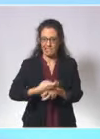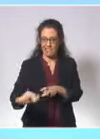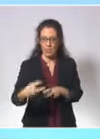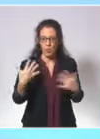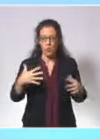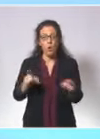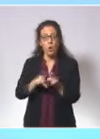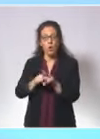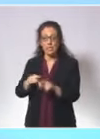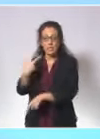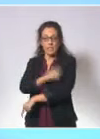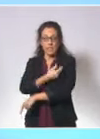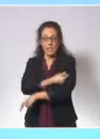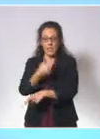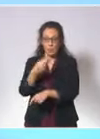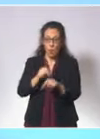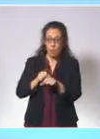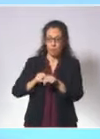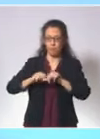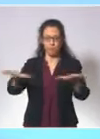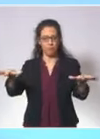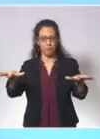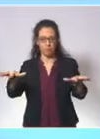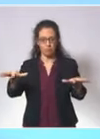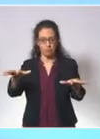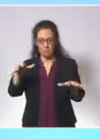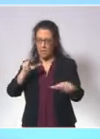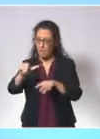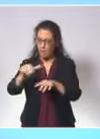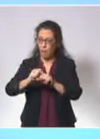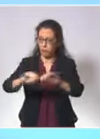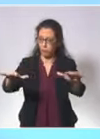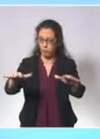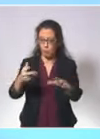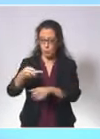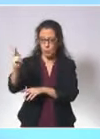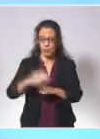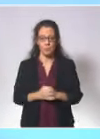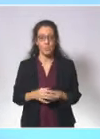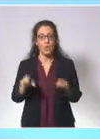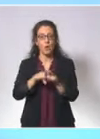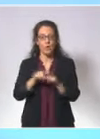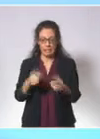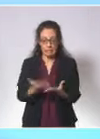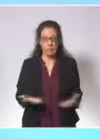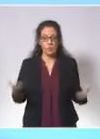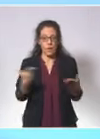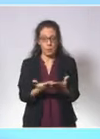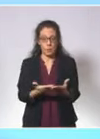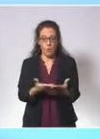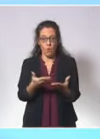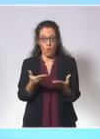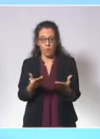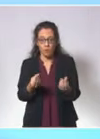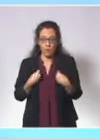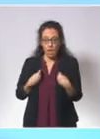vaccination qui se déploie massivement et doit encore s'amplifier, sur les mesures enfin que cette situation appelle, tant pour